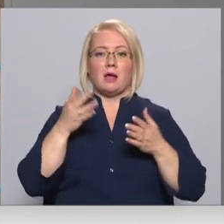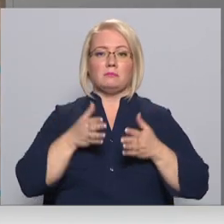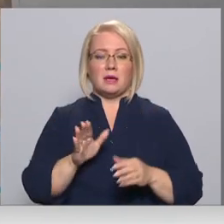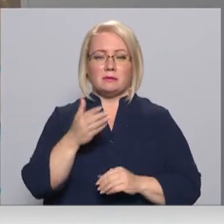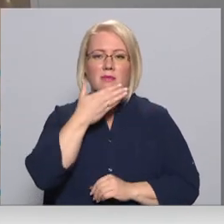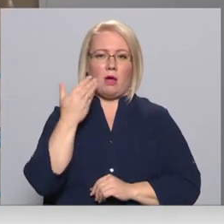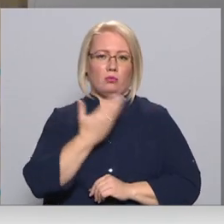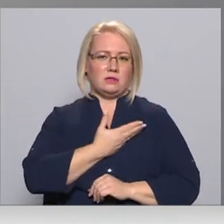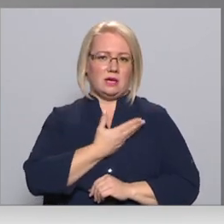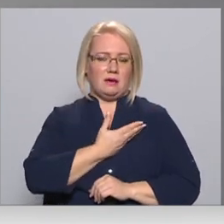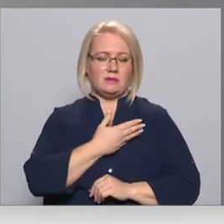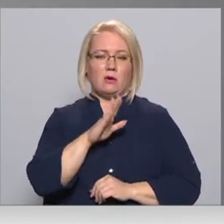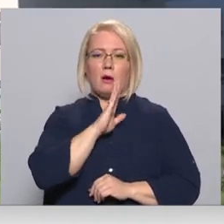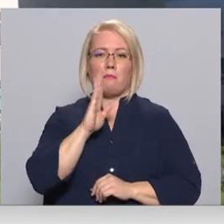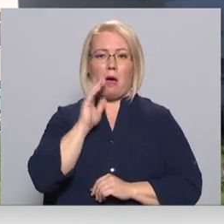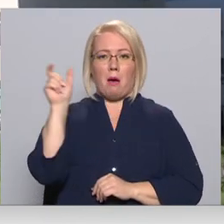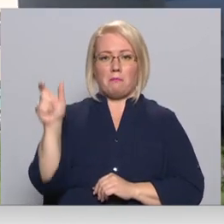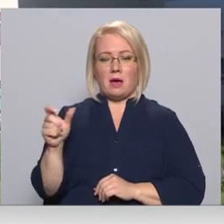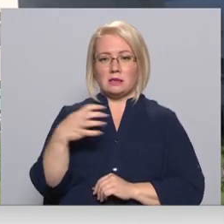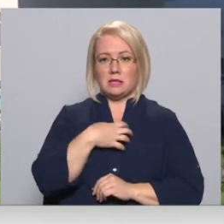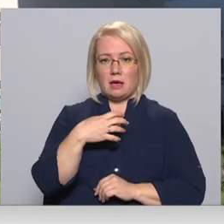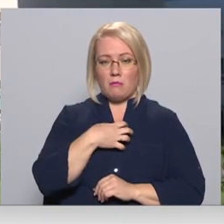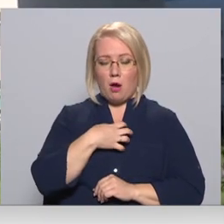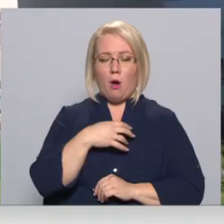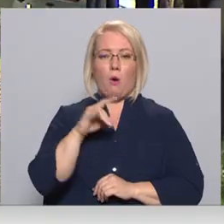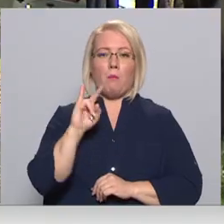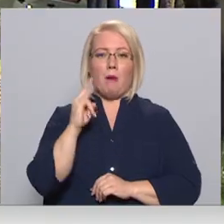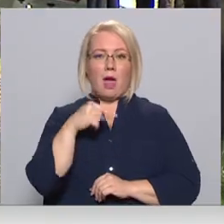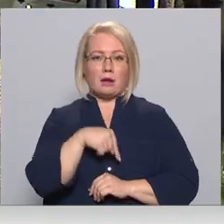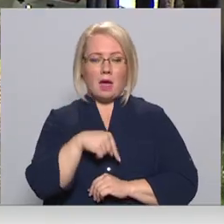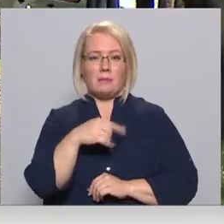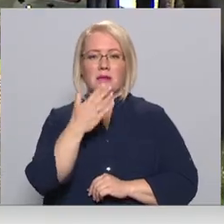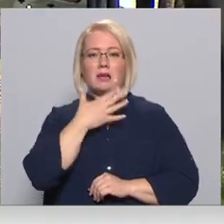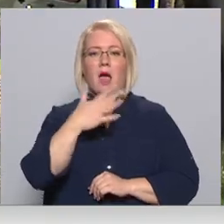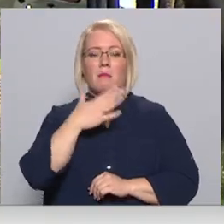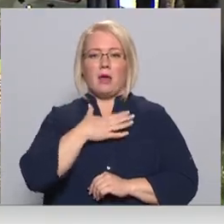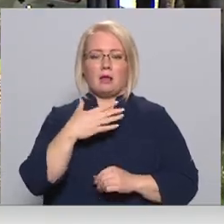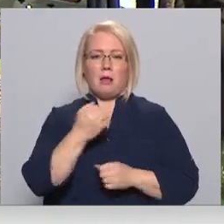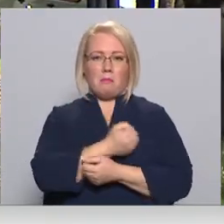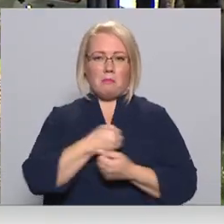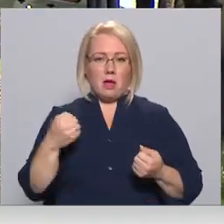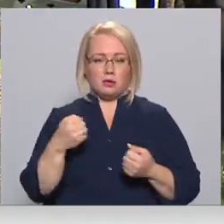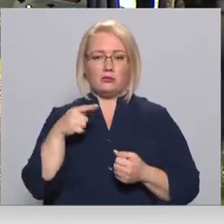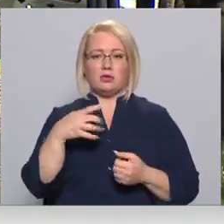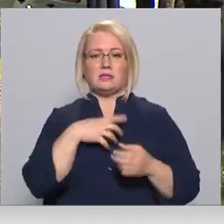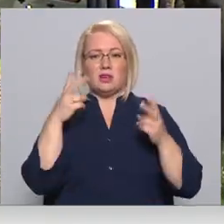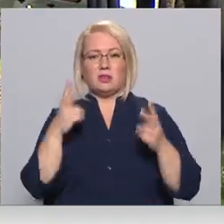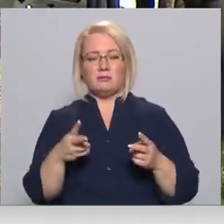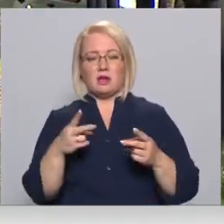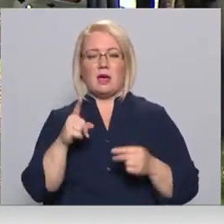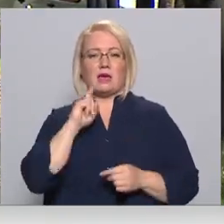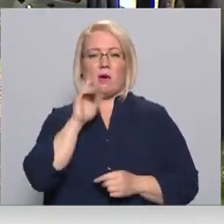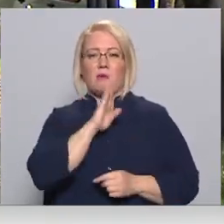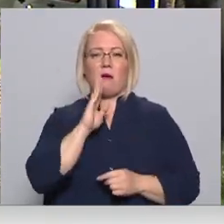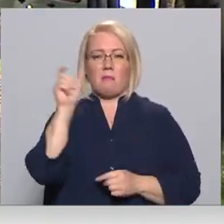nedzīvs, jo slimojot māmiņai, bērnām iestājās kābekļa bacs. Zinot iespējamās satslimšanas sekas, jaunā māmiņa Ieva